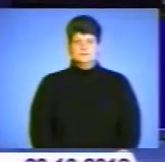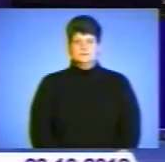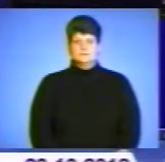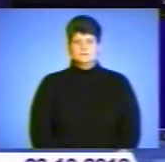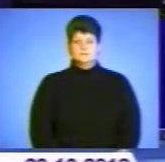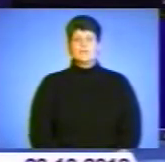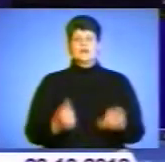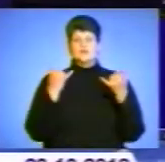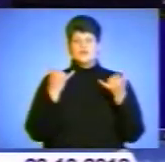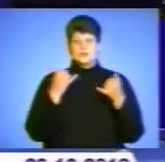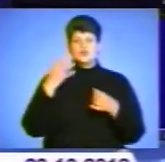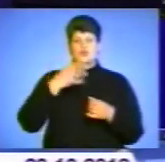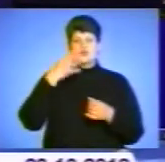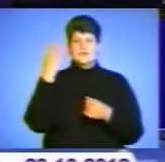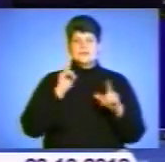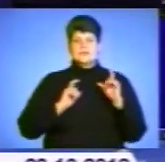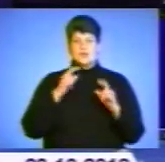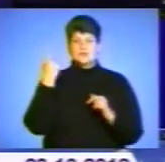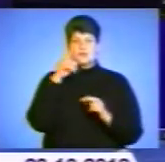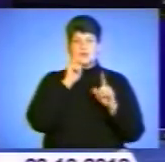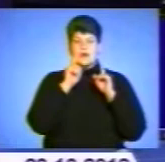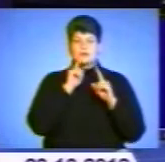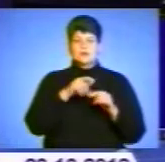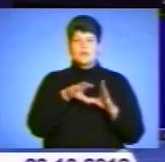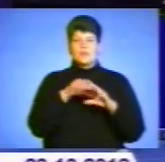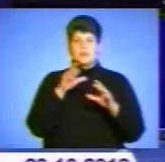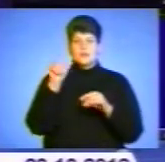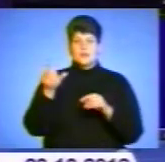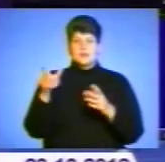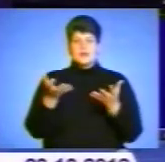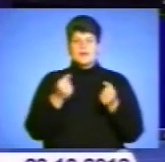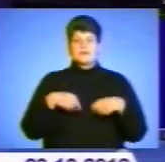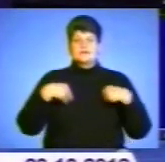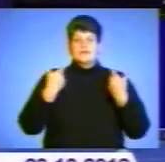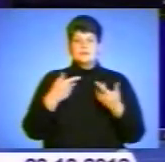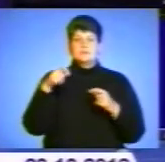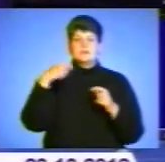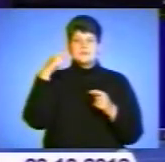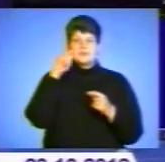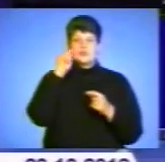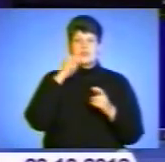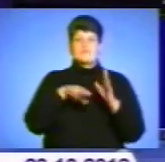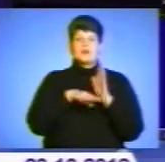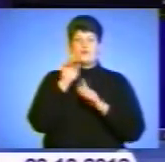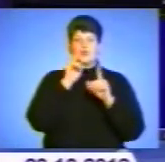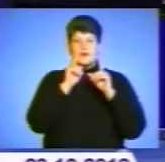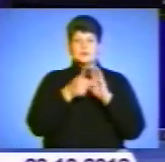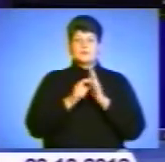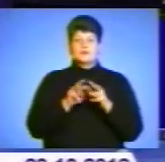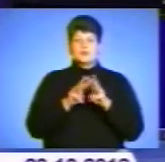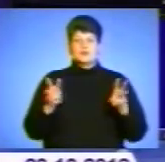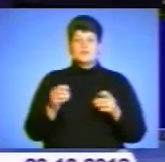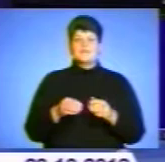Сьогодні на 44-й сесії власної ради депутати прийняли звернення до президента України, Верховної Ради, Кабінету міністрів щодо фінансового